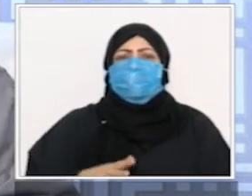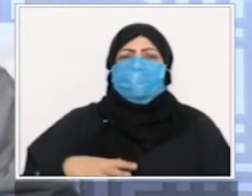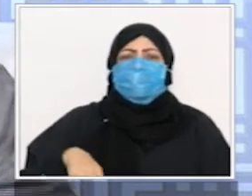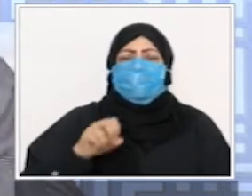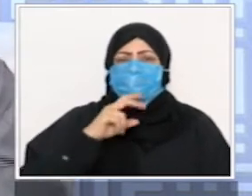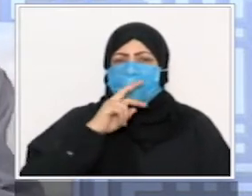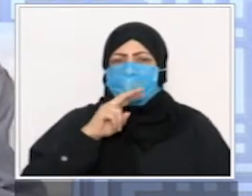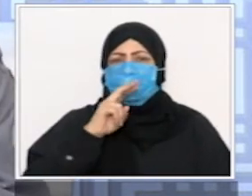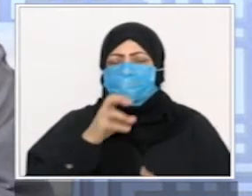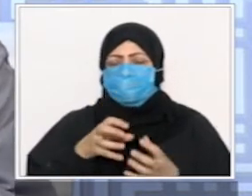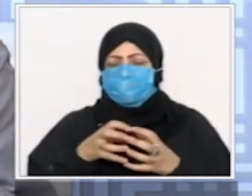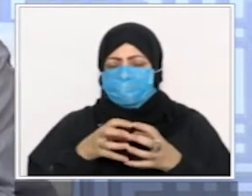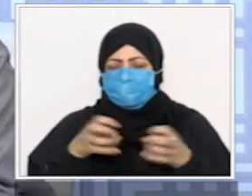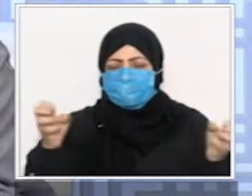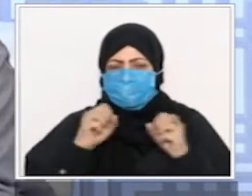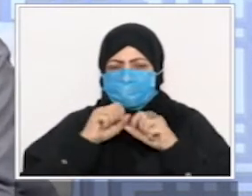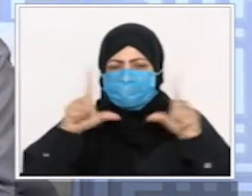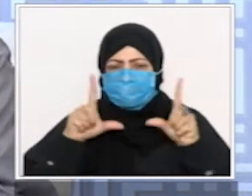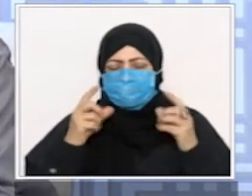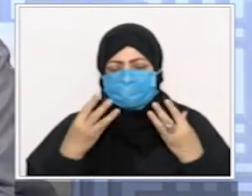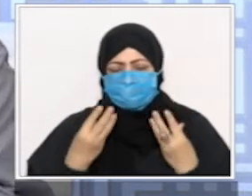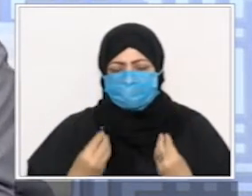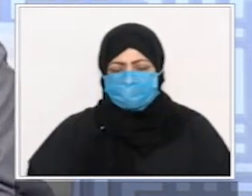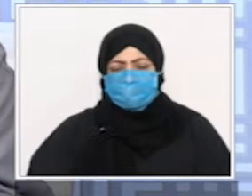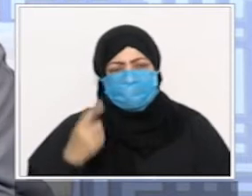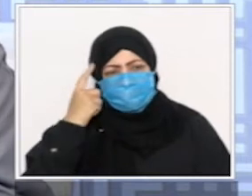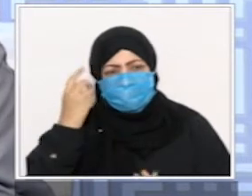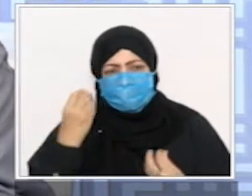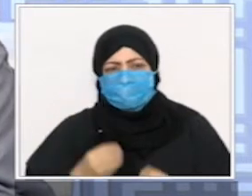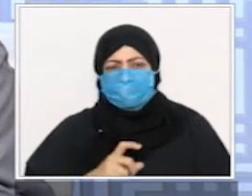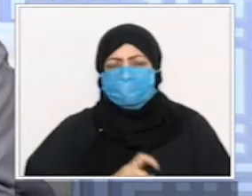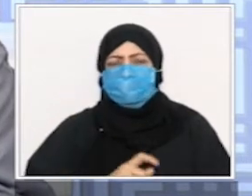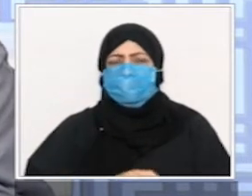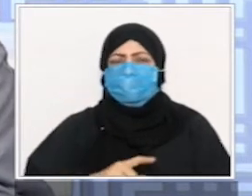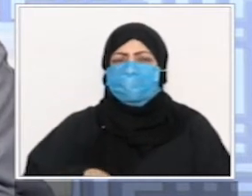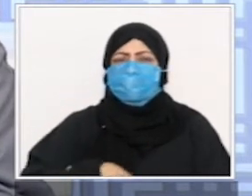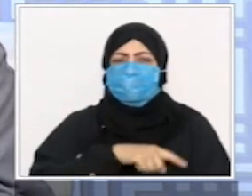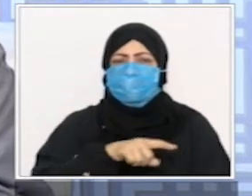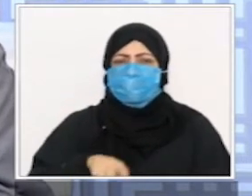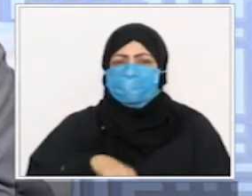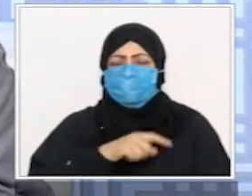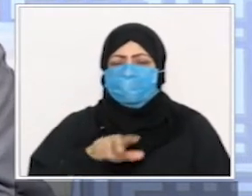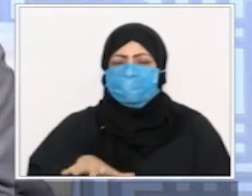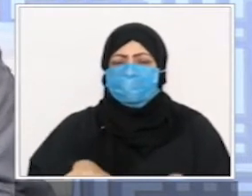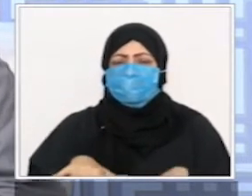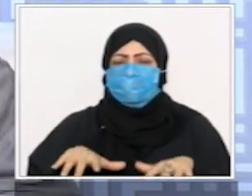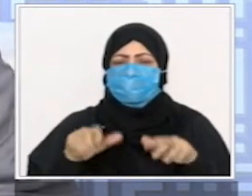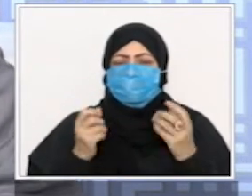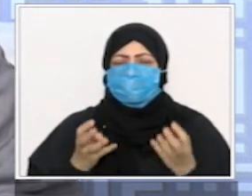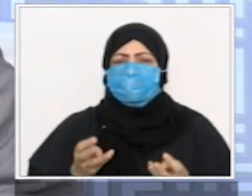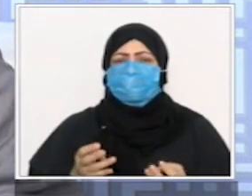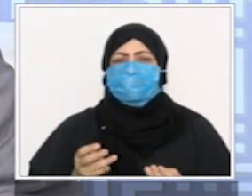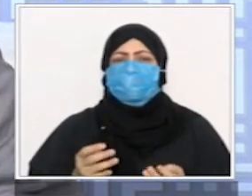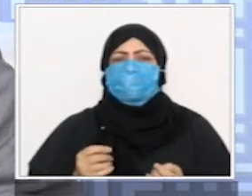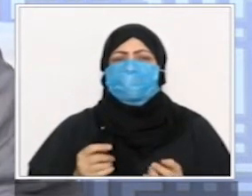بعد هذا الزمن كله ويخرجوا من الصلاة وبعد التسبيح فإذا خرجوا من المسجد كانت